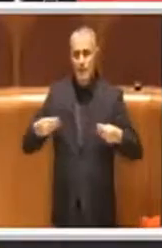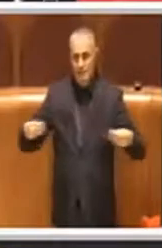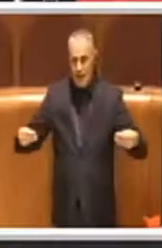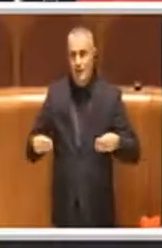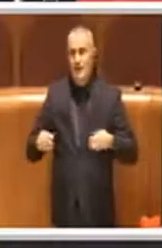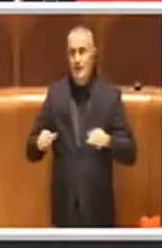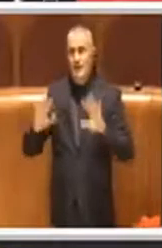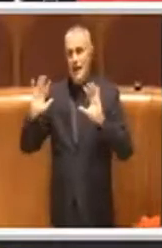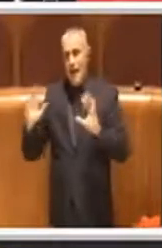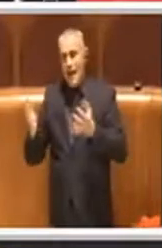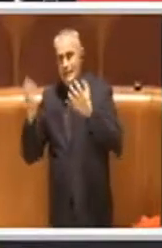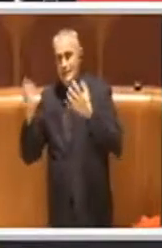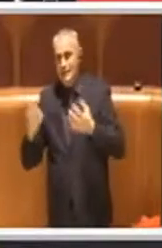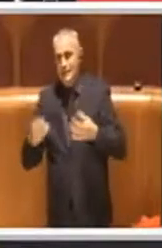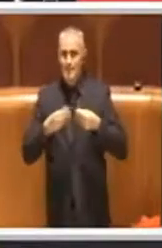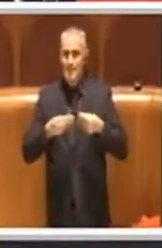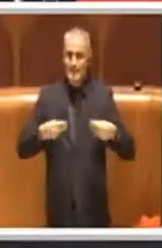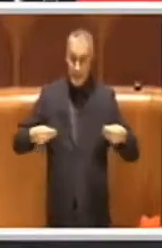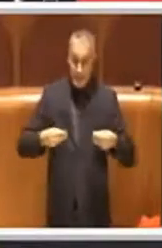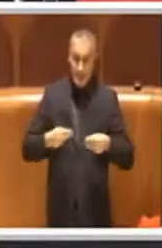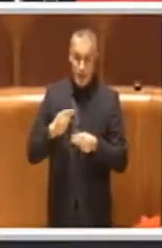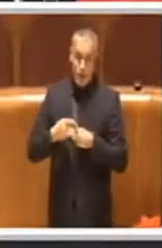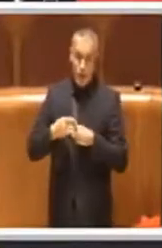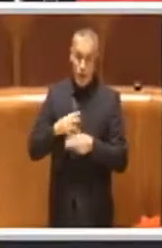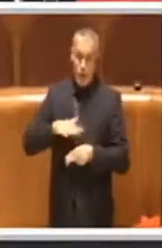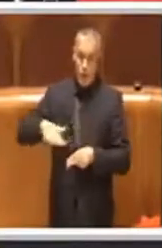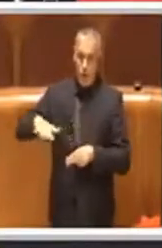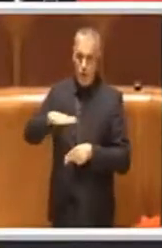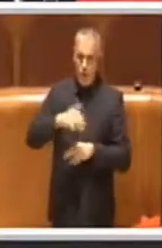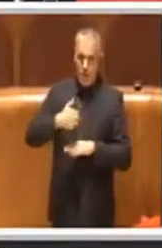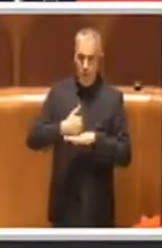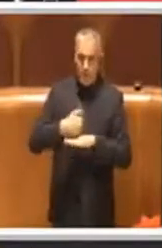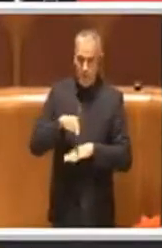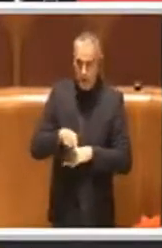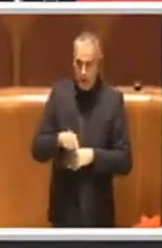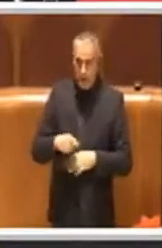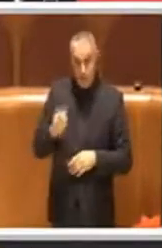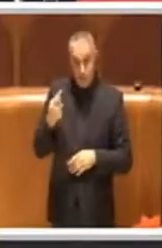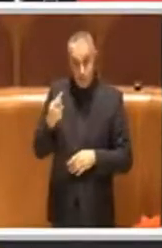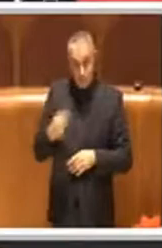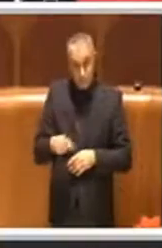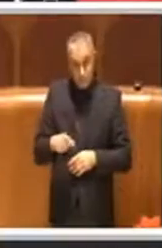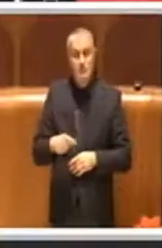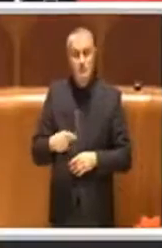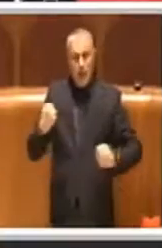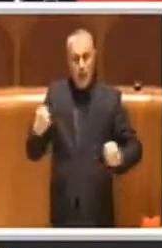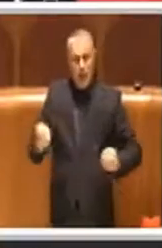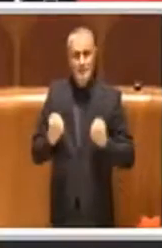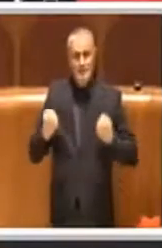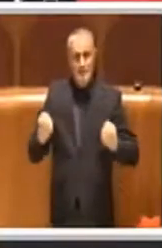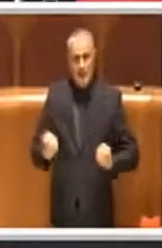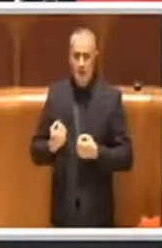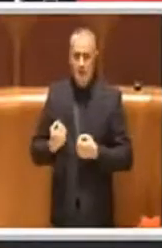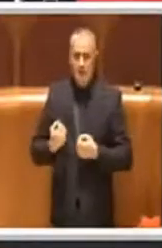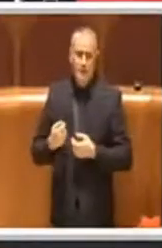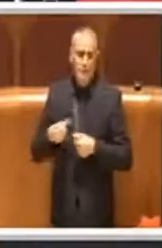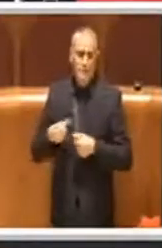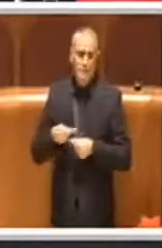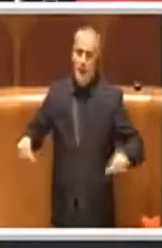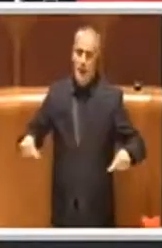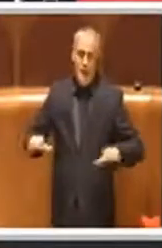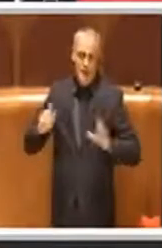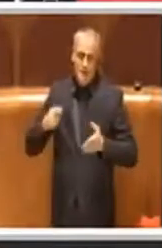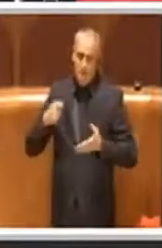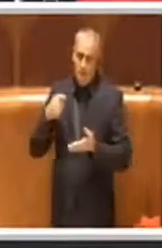mestieri di Roma Capitale. Sono attività sostanziali come funzione sociale in quanto garantiscono